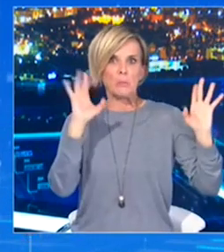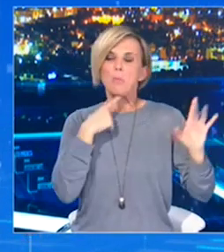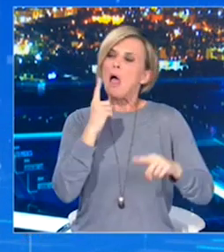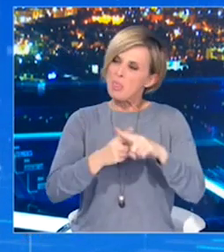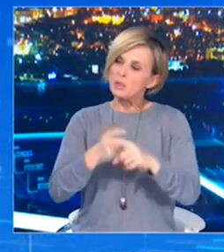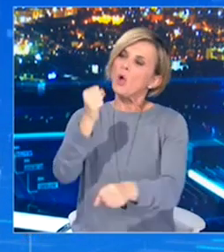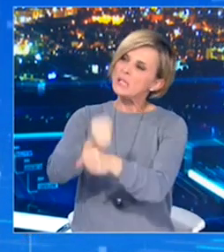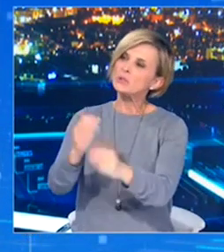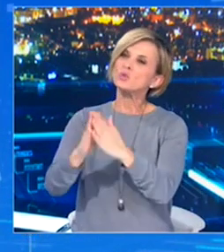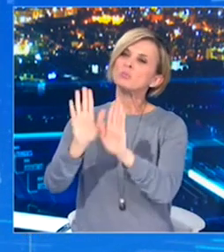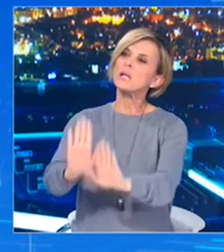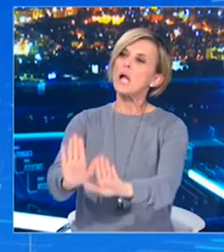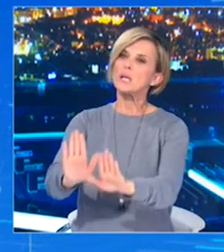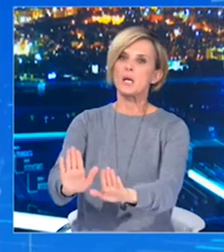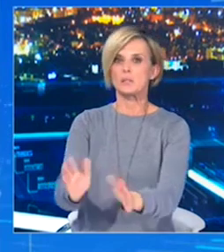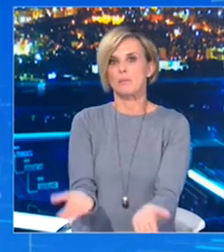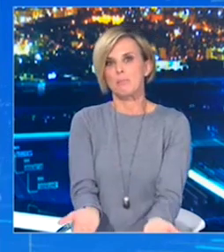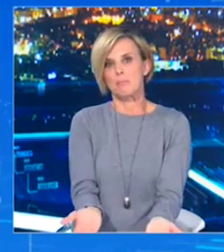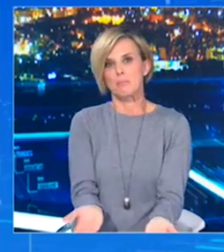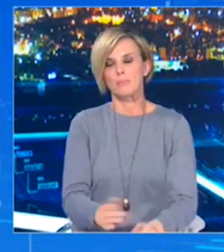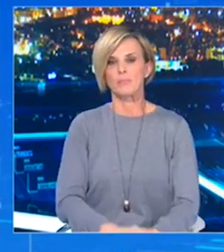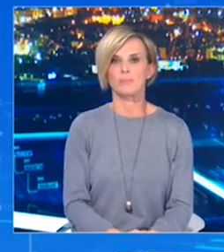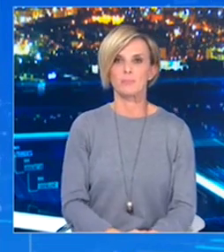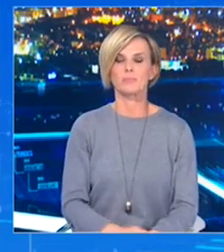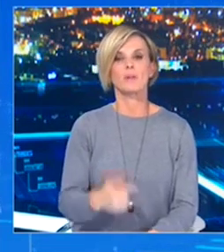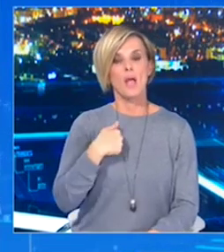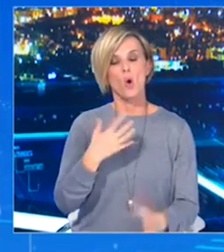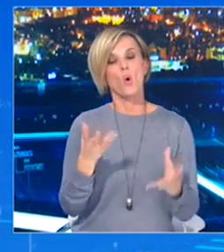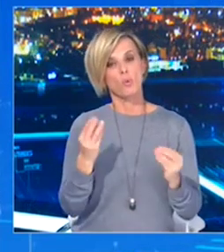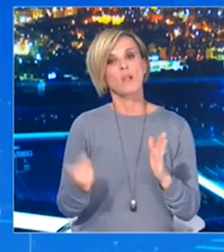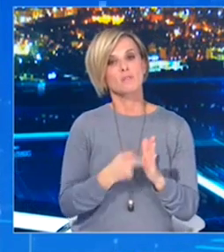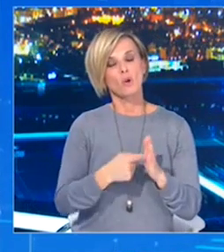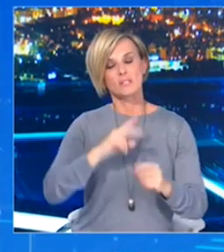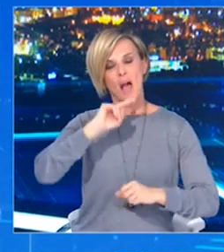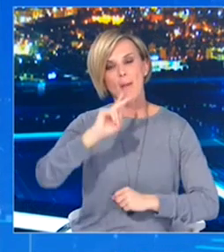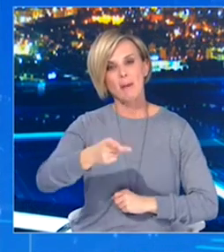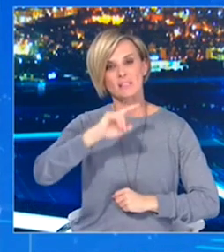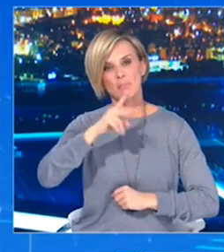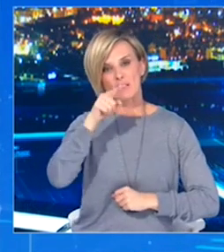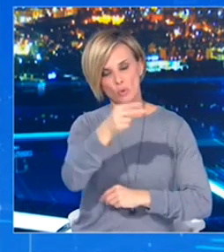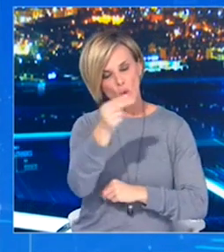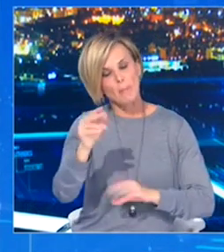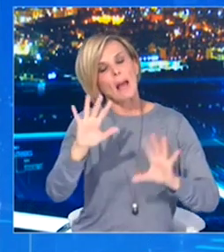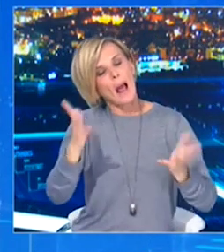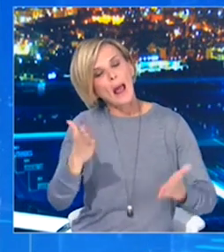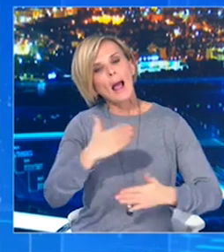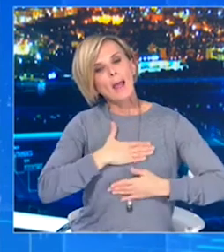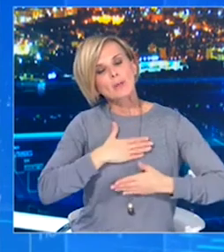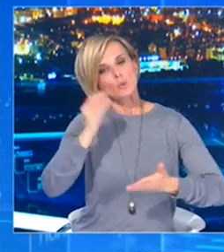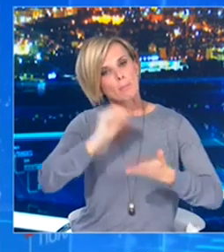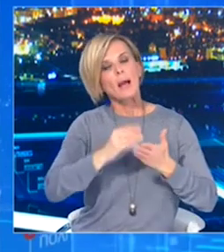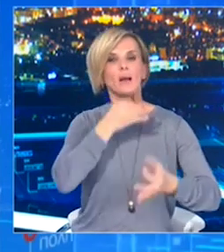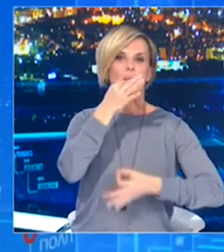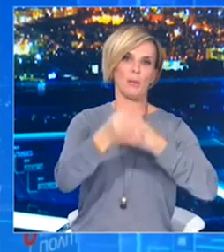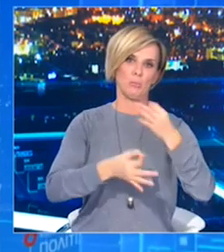Αυτή είναι μία ερώτηση που την έχω απαντήσει αρκετές φορές αλλά ευχαριστώ που ξανατίθετε για να την απαντήσω. Ακούω